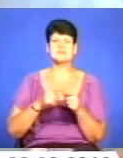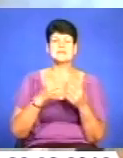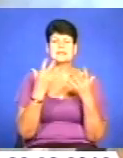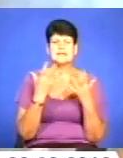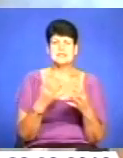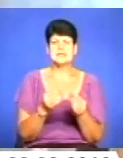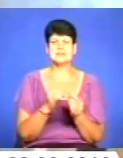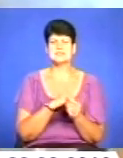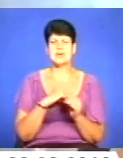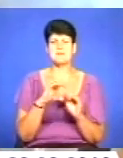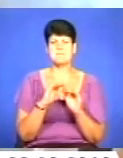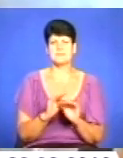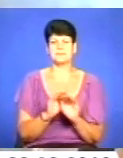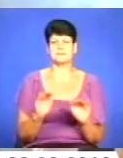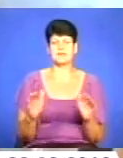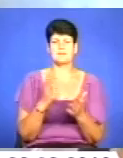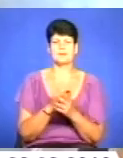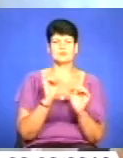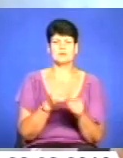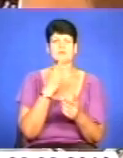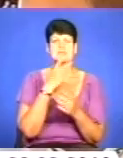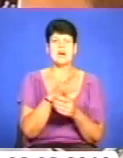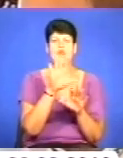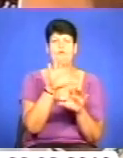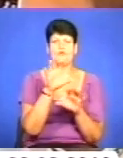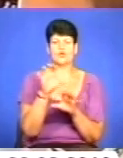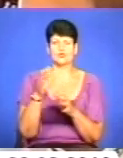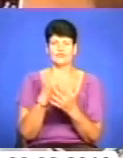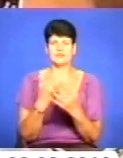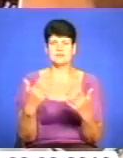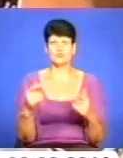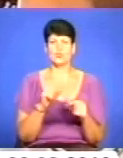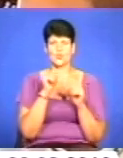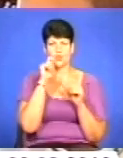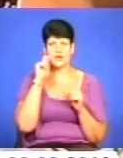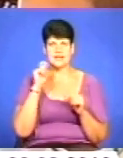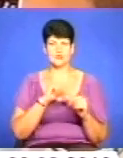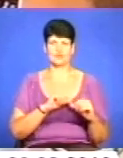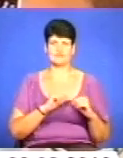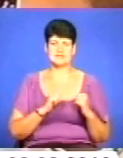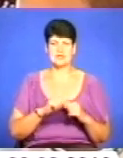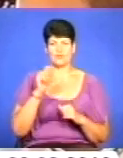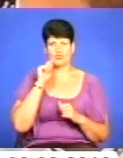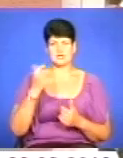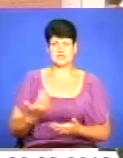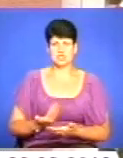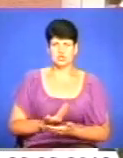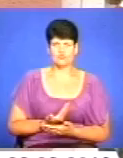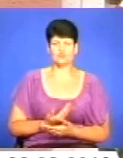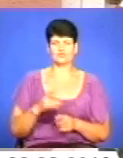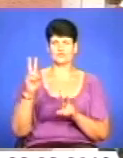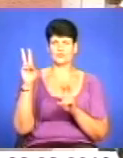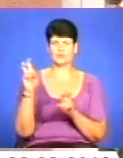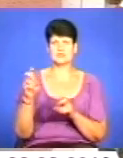найменші українці мають можливість переглянути фотовиставку «З Україною в серці, в Україні живу» та виставку «З величення незалежній